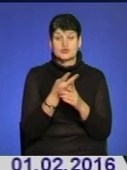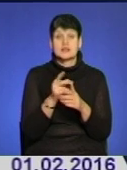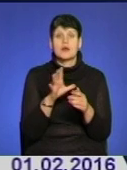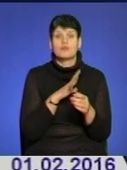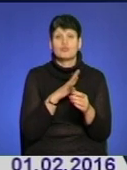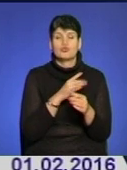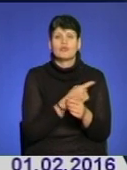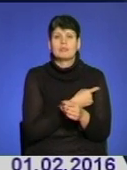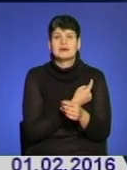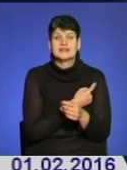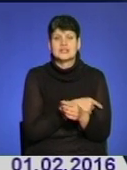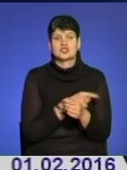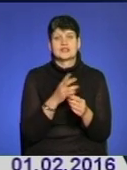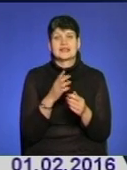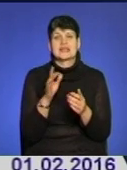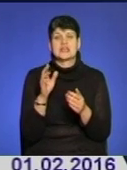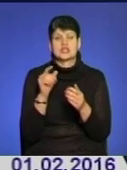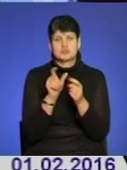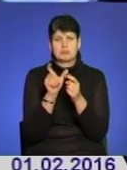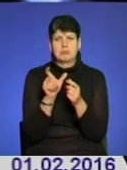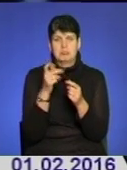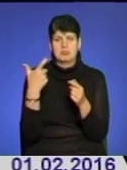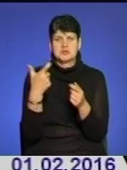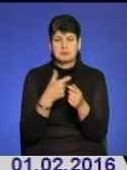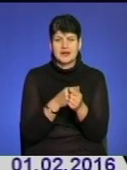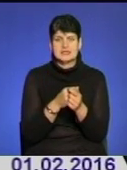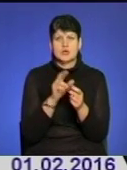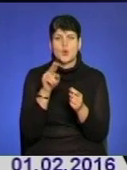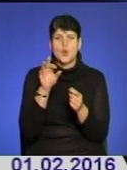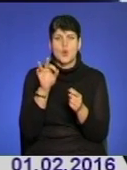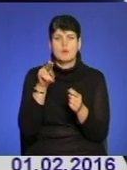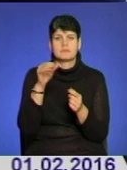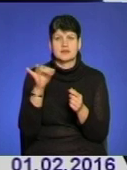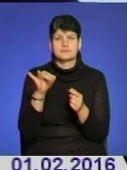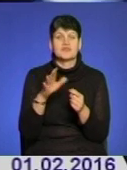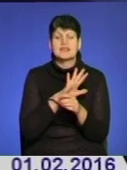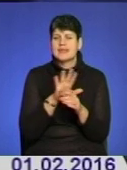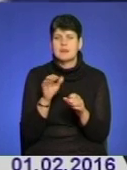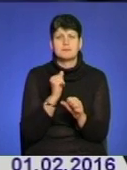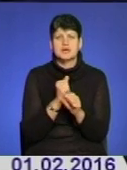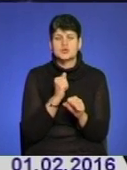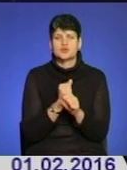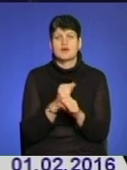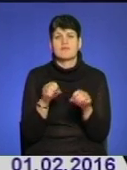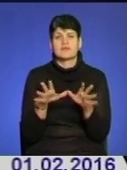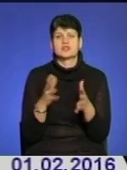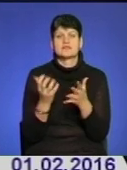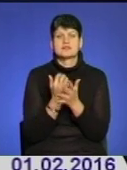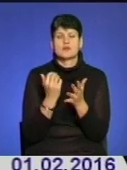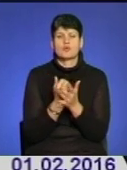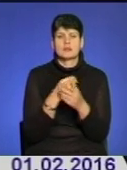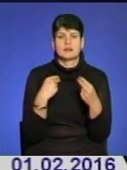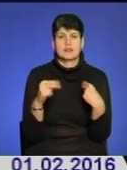шприц, наповнений ацетильованим опієм. Тернополянин ніде не працює. На прожиття вирішив підзаробити продажем наркотичних речовин.